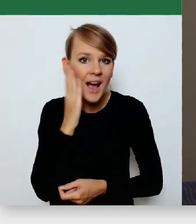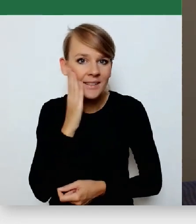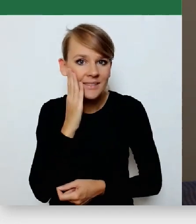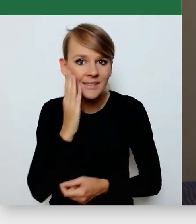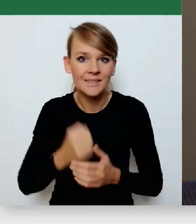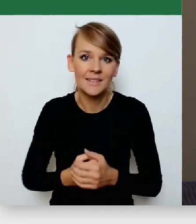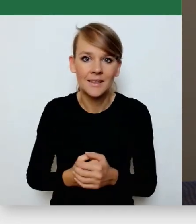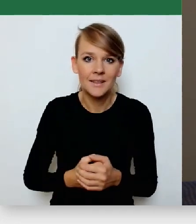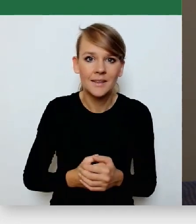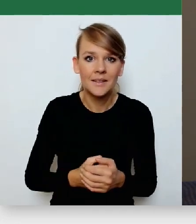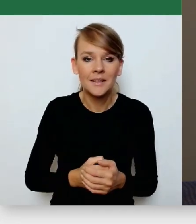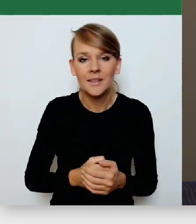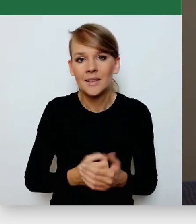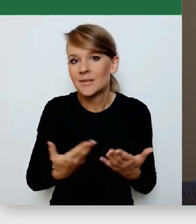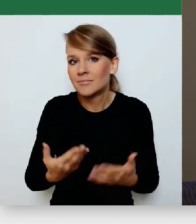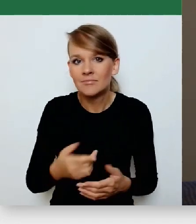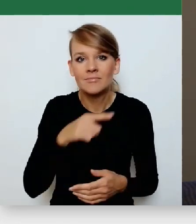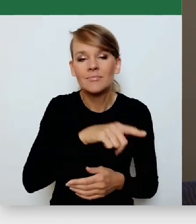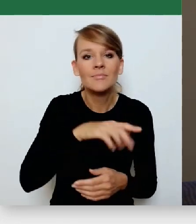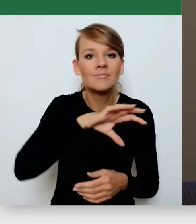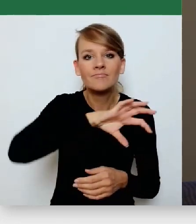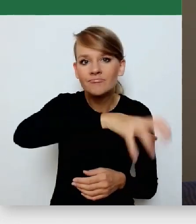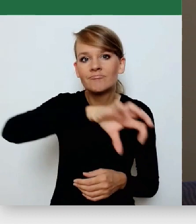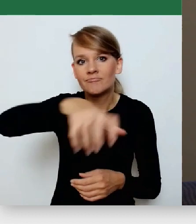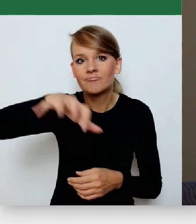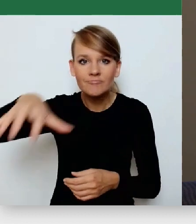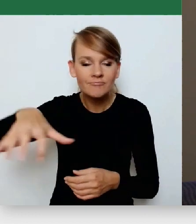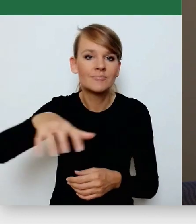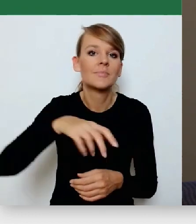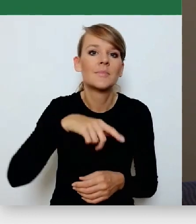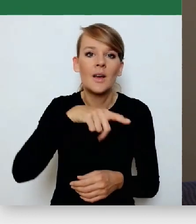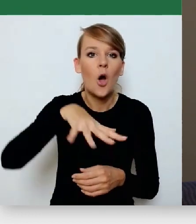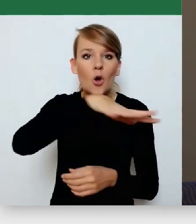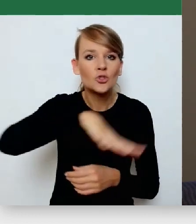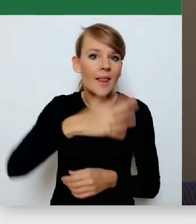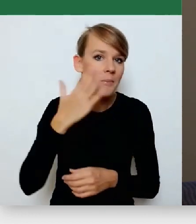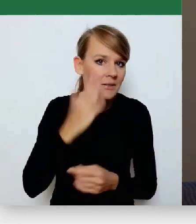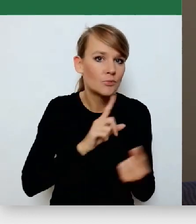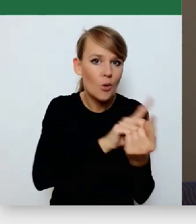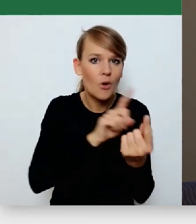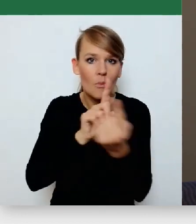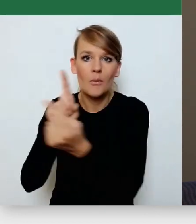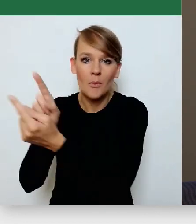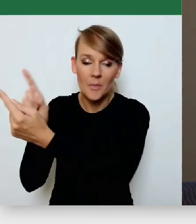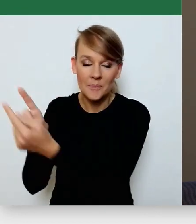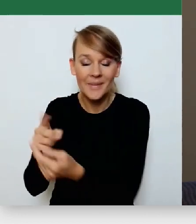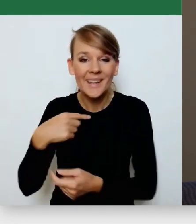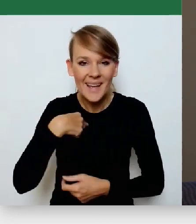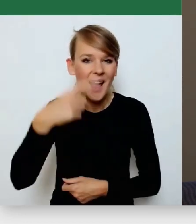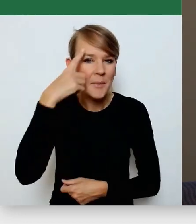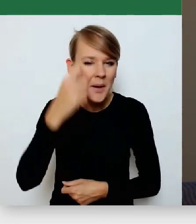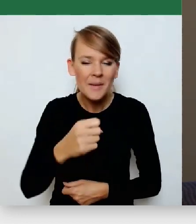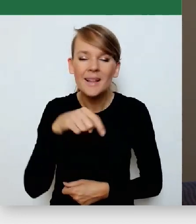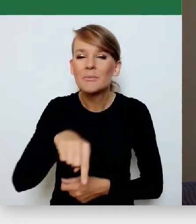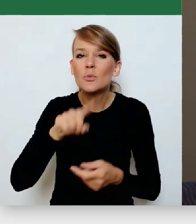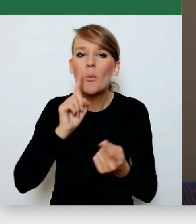drugiego, trzeciego, jedenastego osiedla. Odkąd pamiętam, zawsze na tych spotkaniach padały